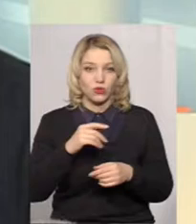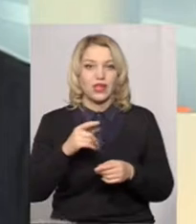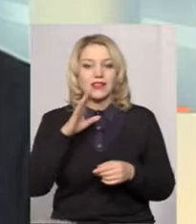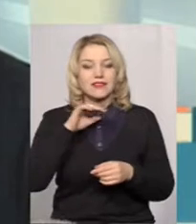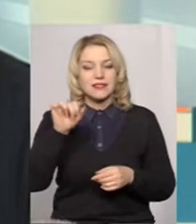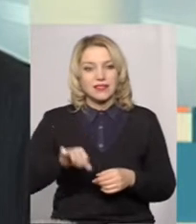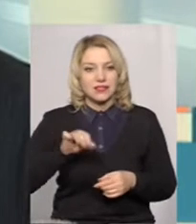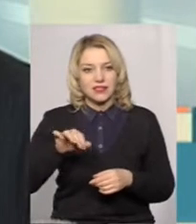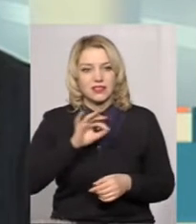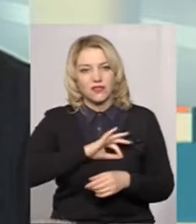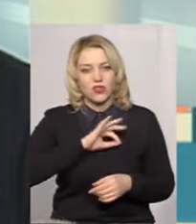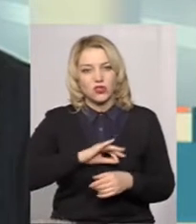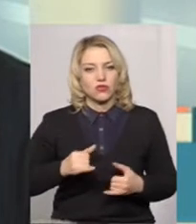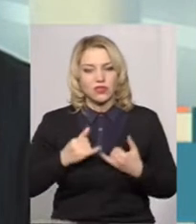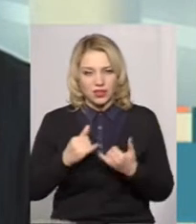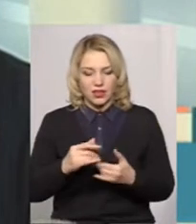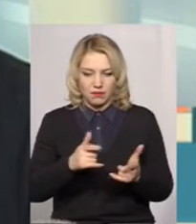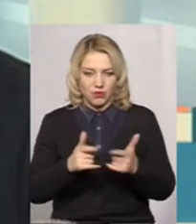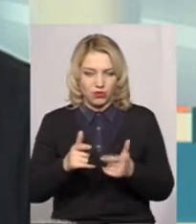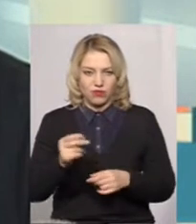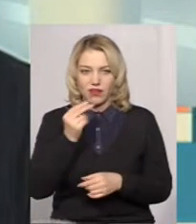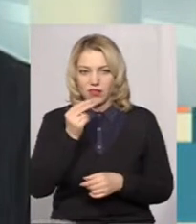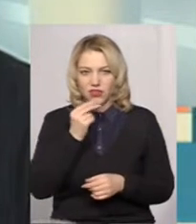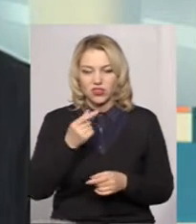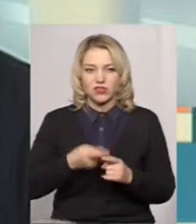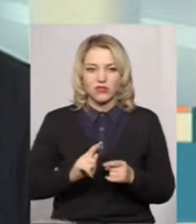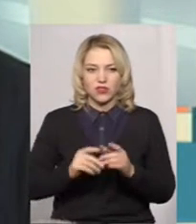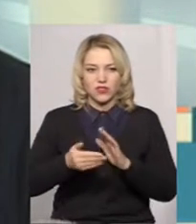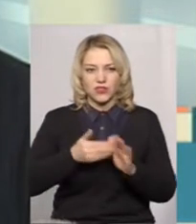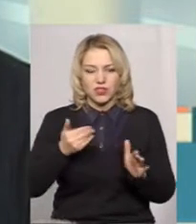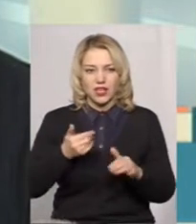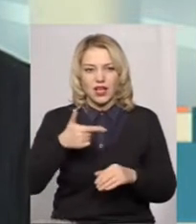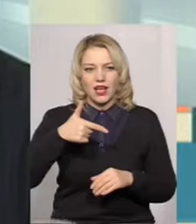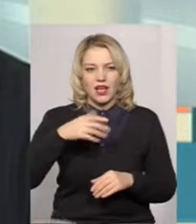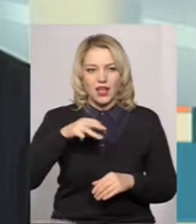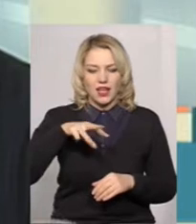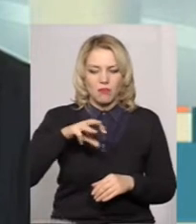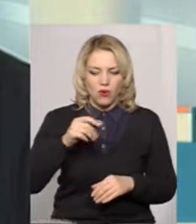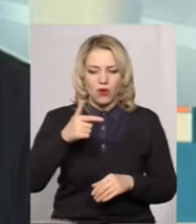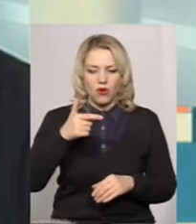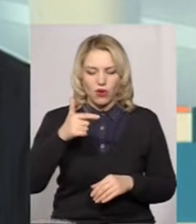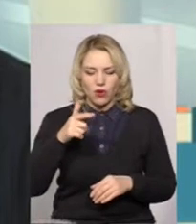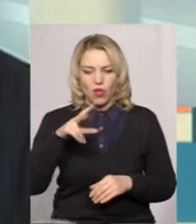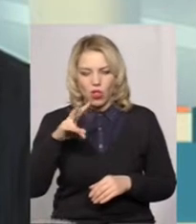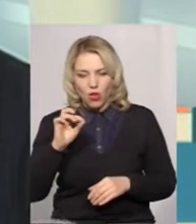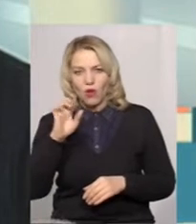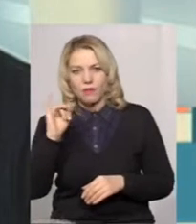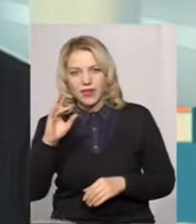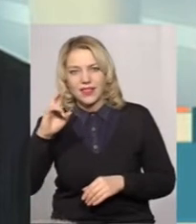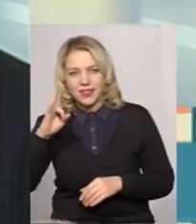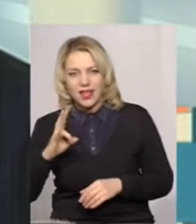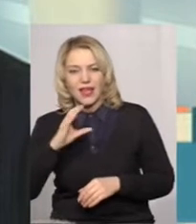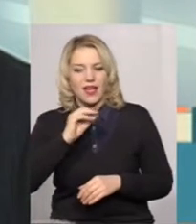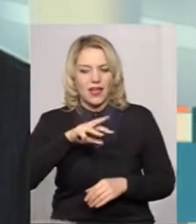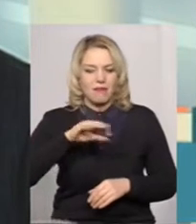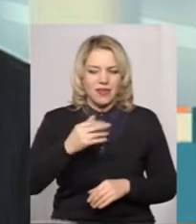використовувати для приготування їжі, вони визивають так звану медгемоглобінемію. Ну, це,